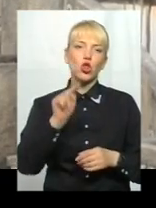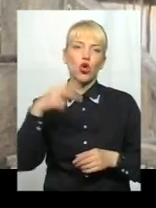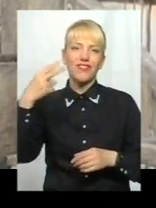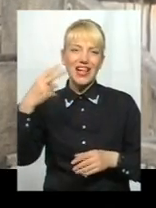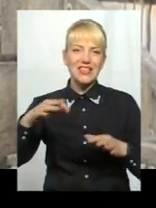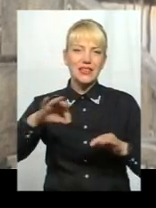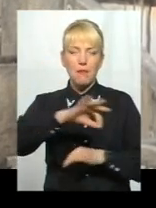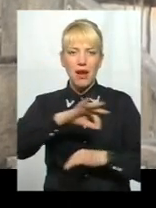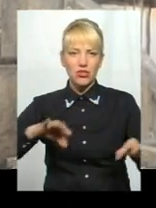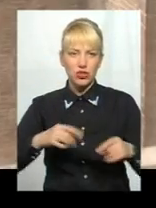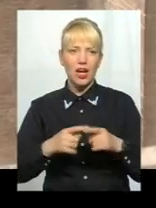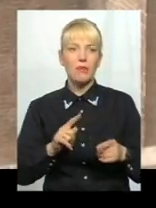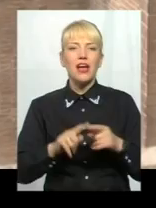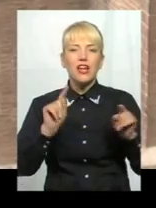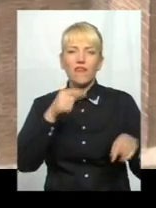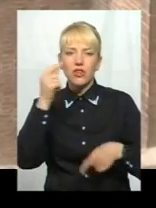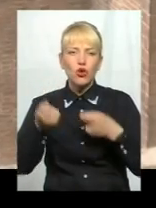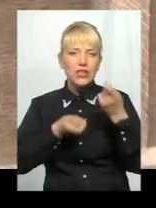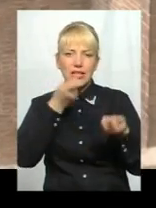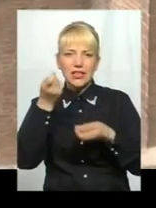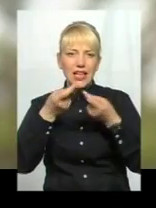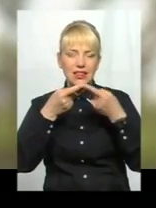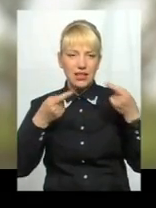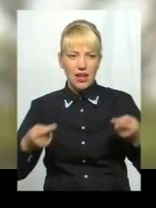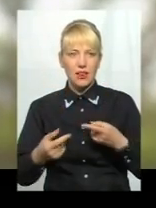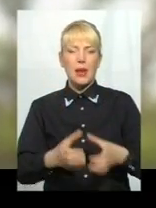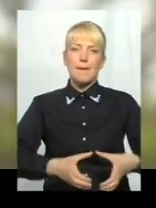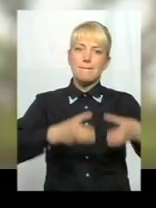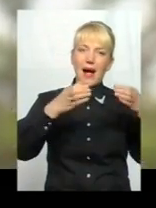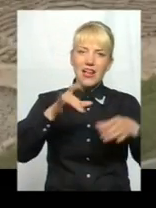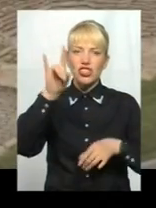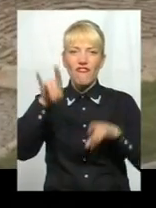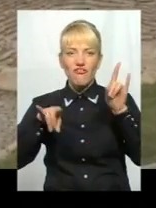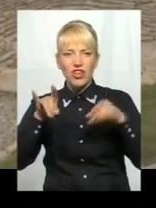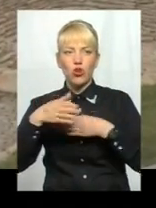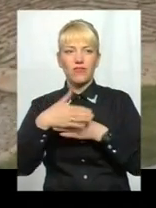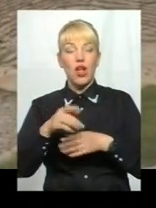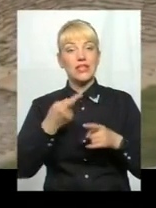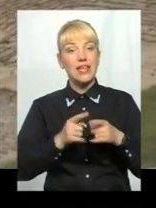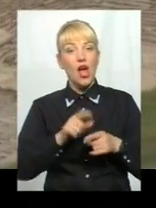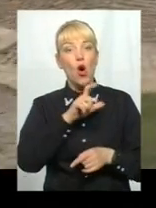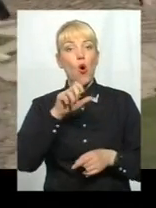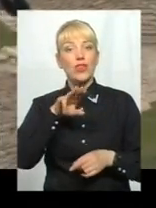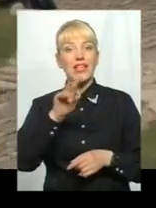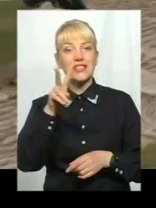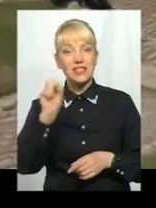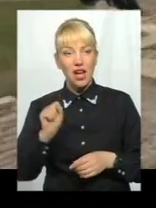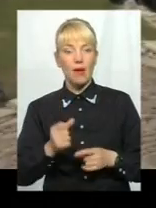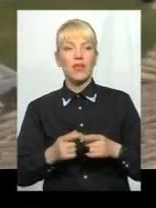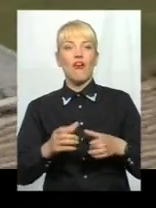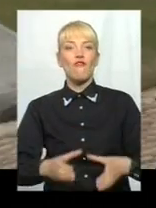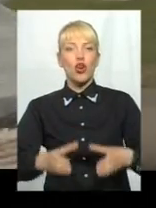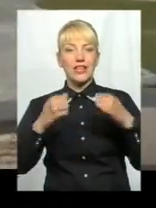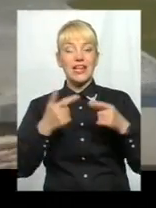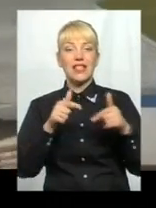відтворений майстрами ледь до не найдрібніших деталей – башт, вікон та дверей. Ось Хотинська фортеця. А тут поряд